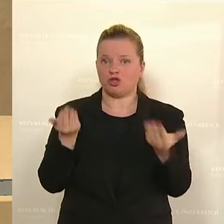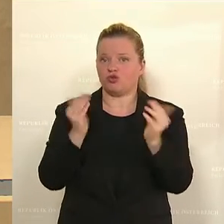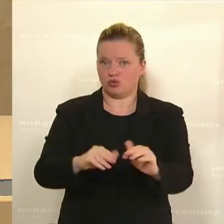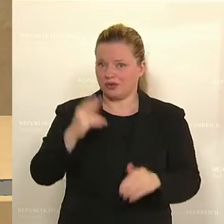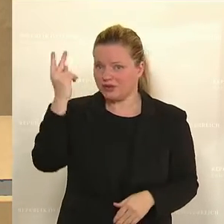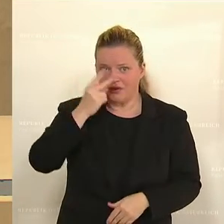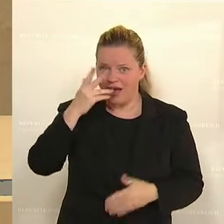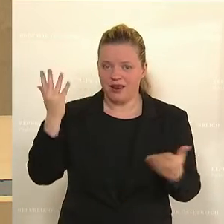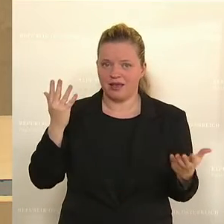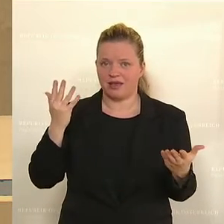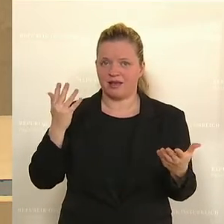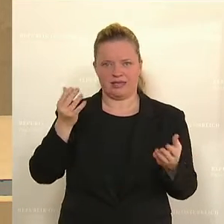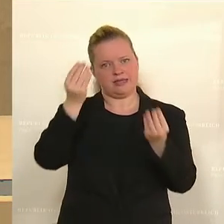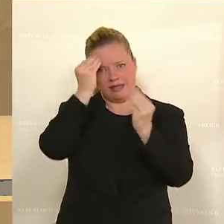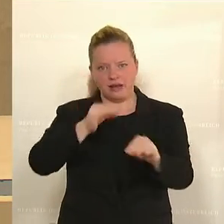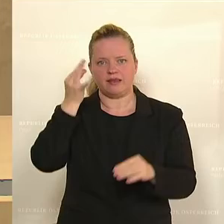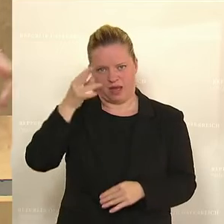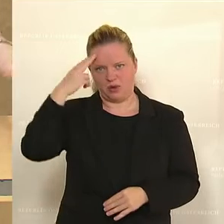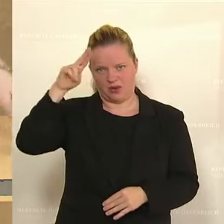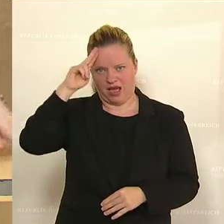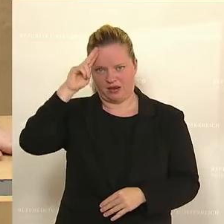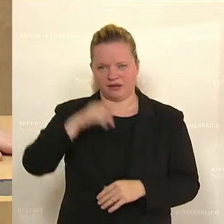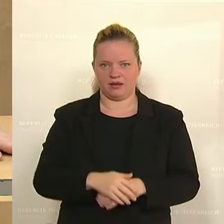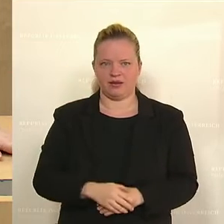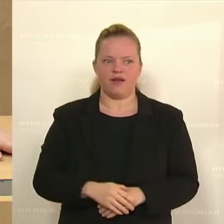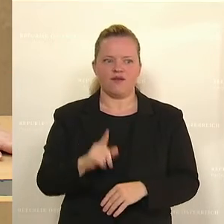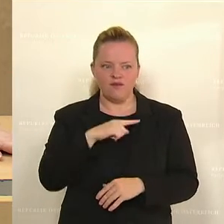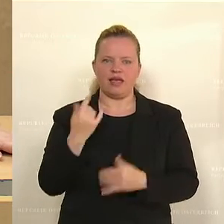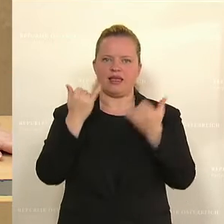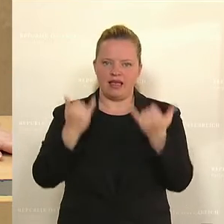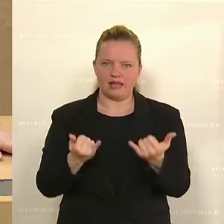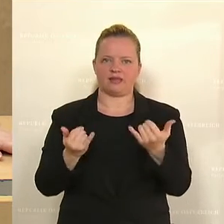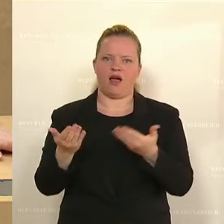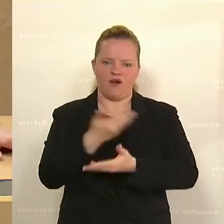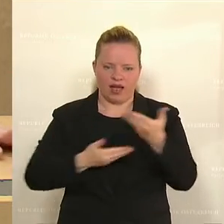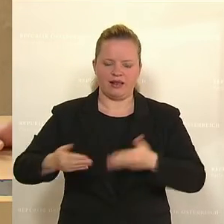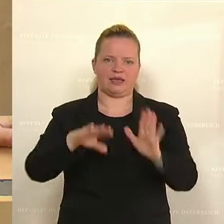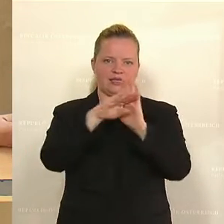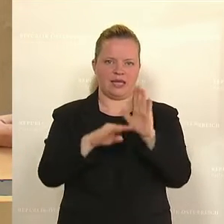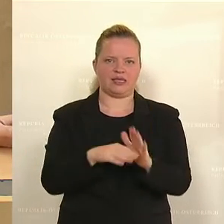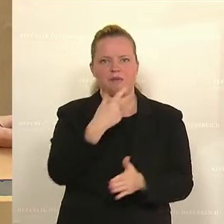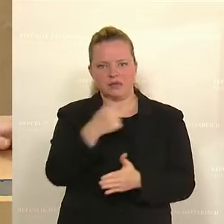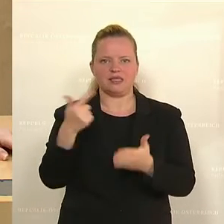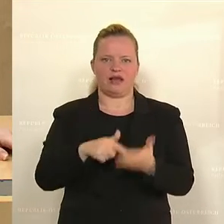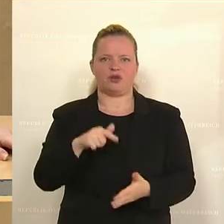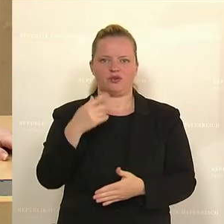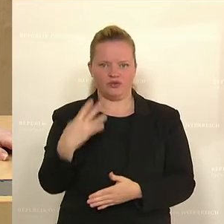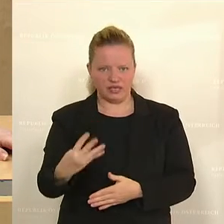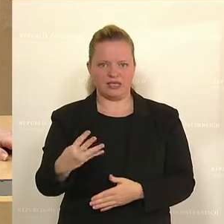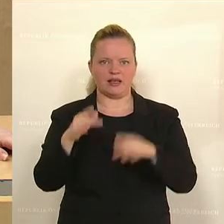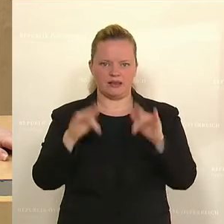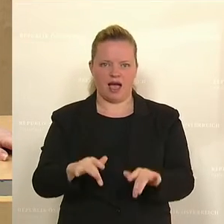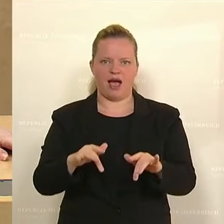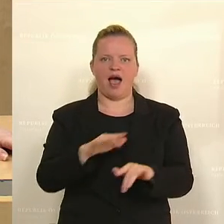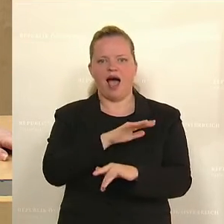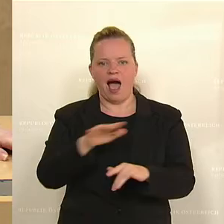Damen und Herren. Und wenn wir da schon dabei sind, wir verhandeln jetzt ein Gesetz, dass spätestens bis 2040 der Ausstieg